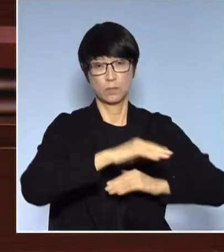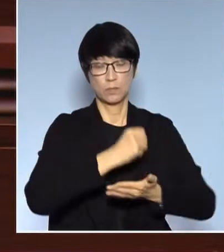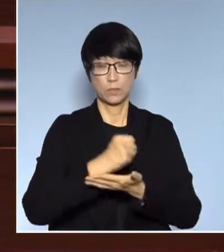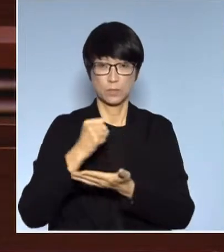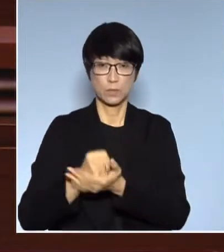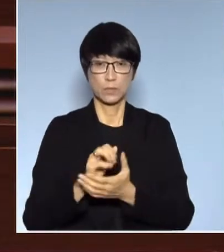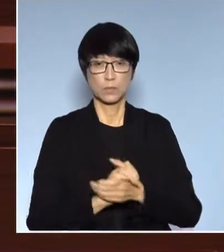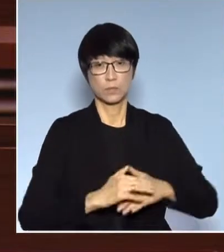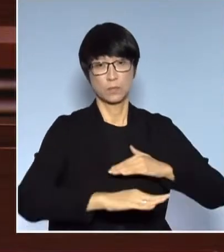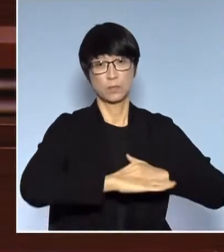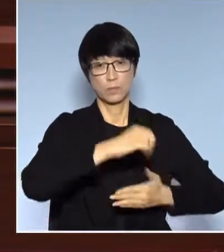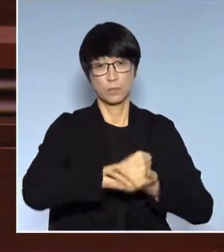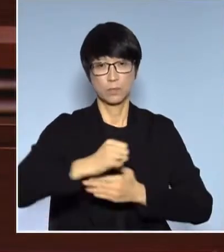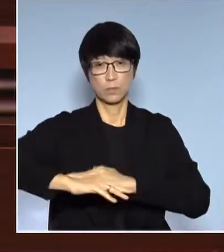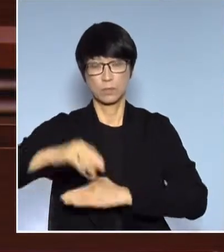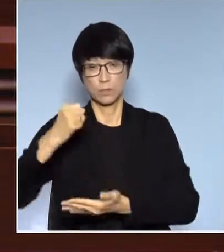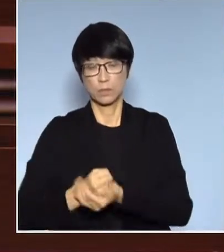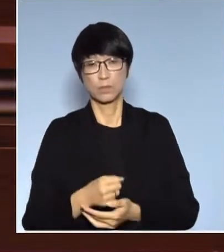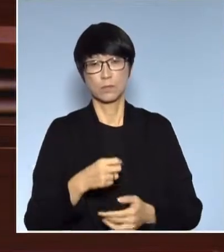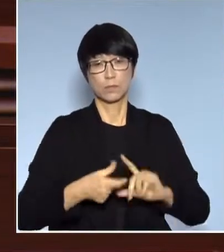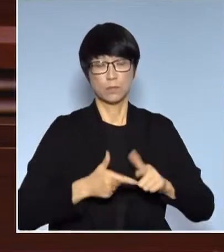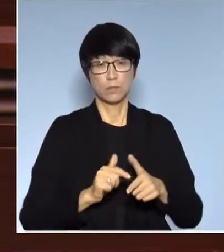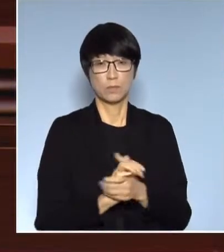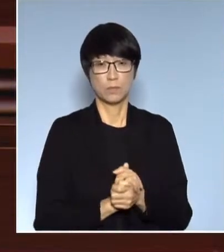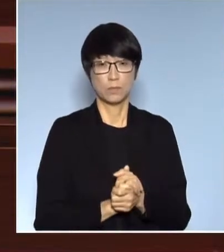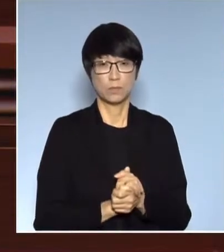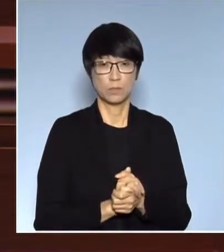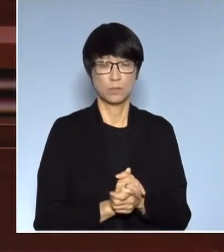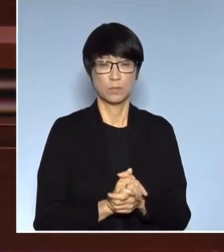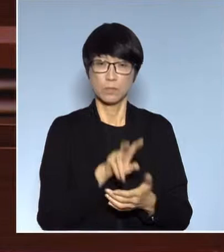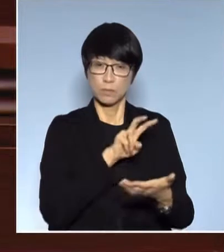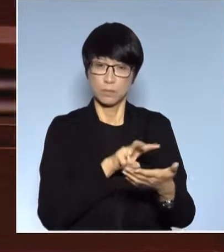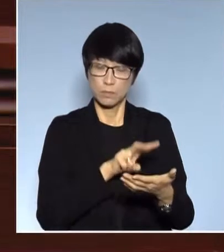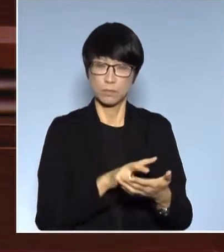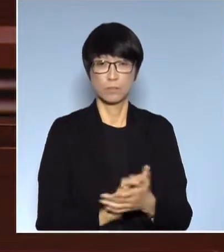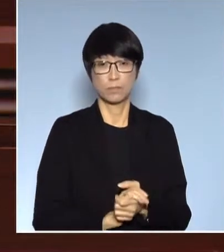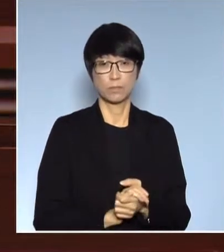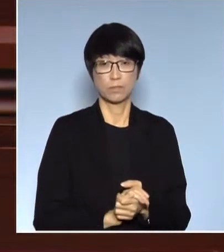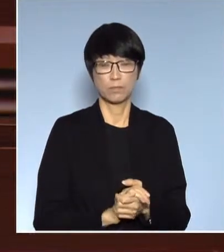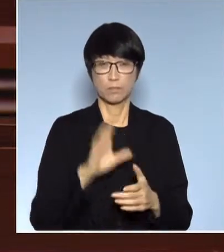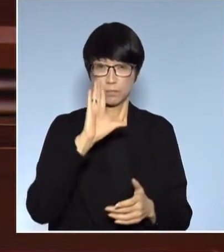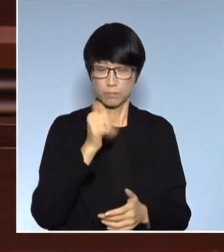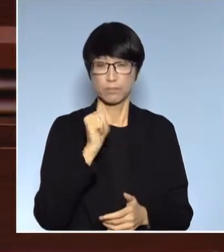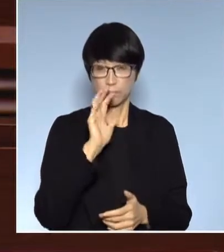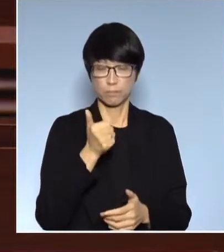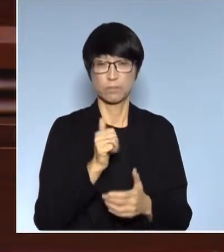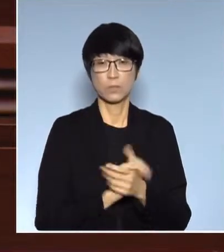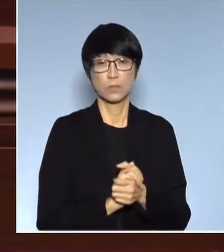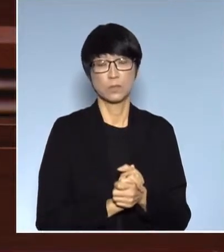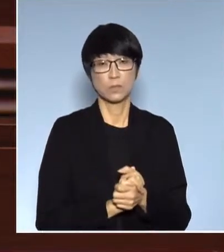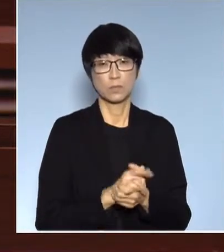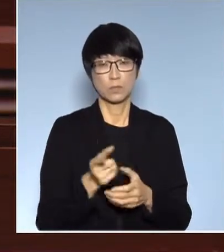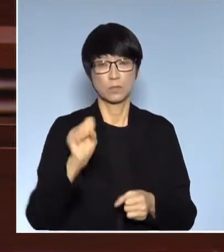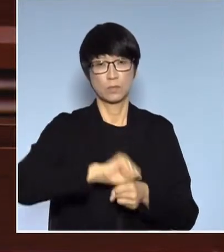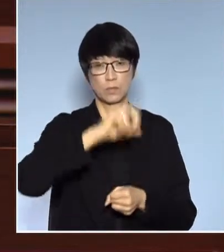兩地兩點的方案我就都不是太詳細立過一下那我覺得挺有理由的是不是一定是要這樣呢加上